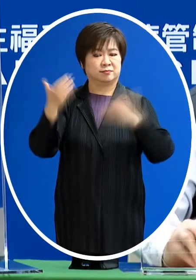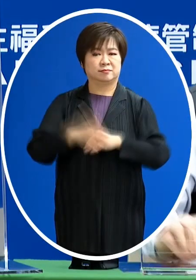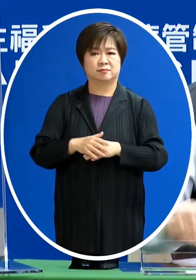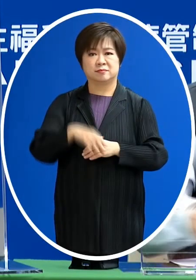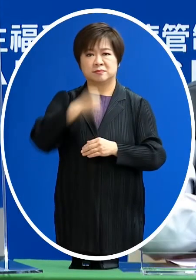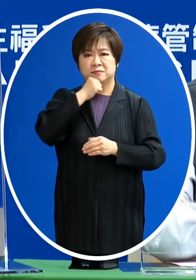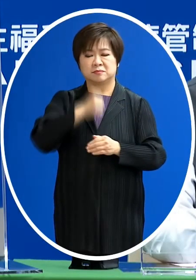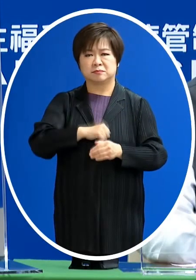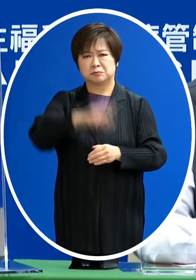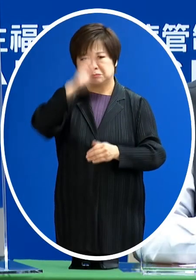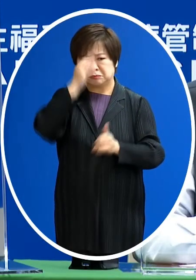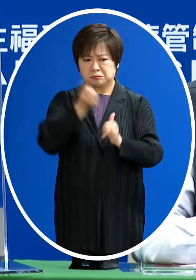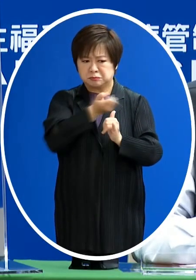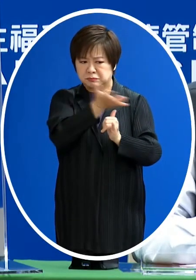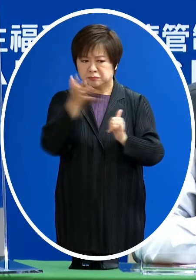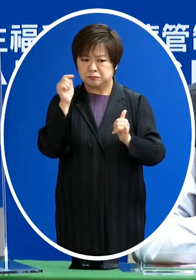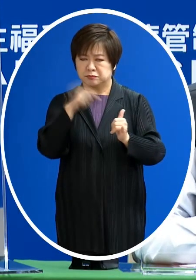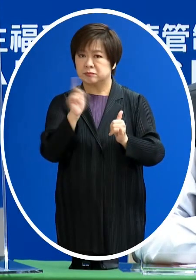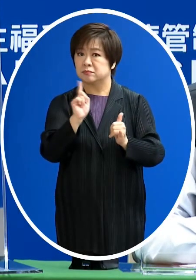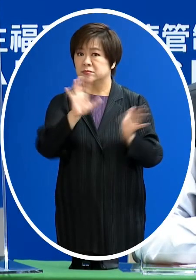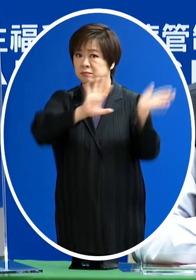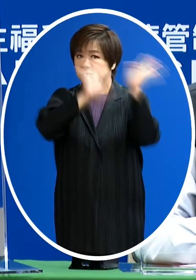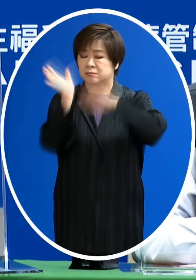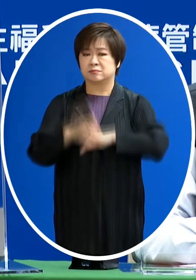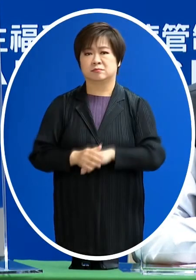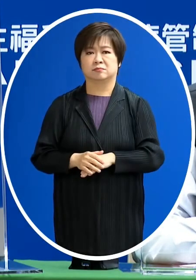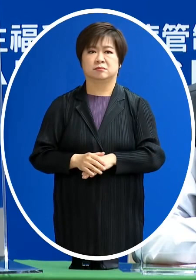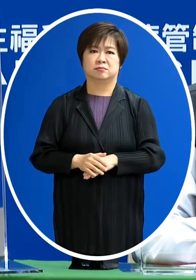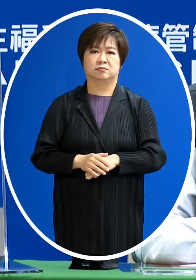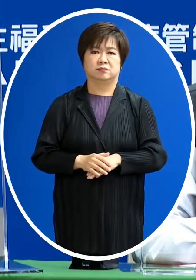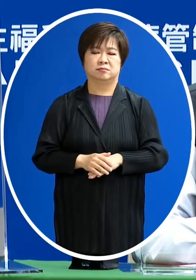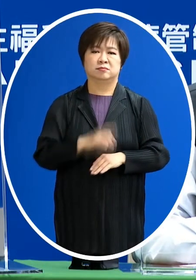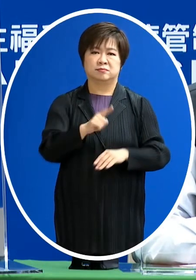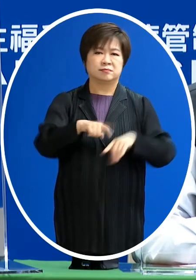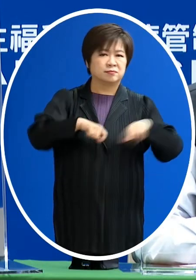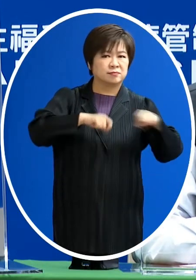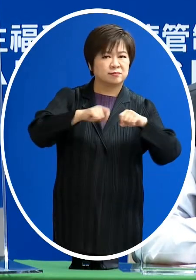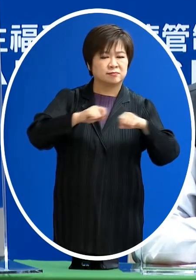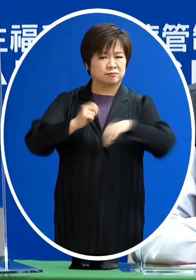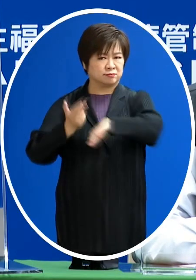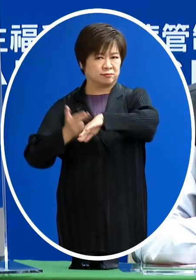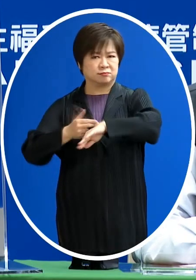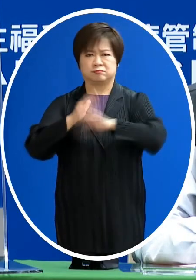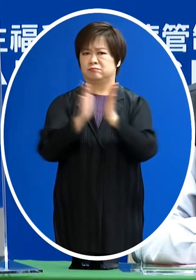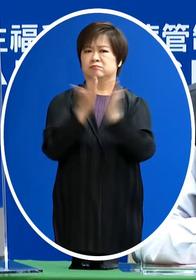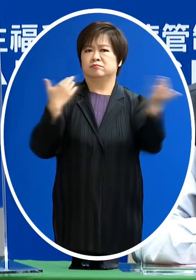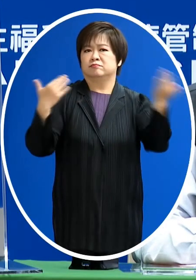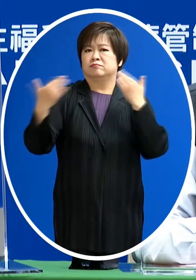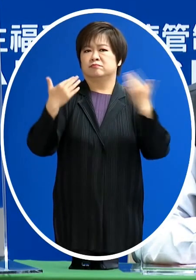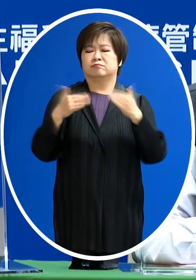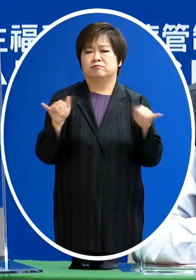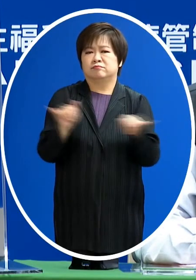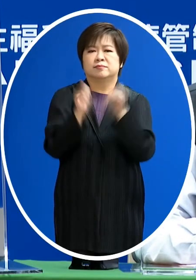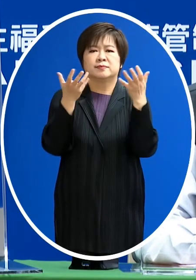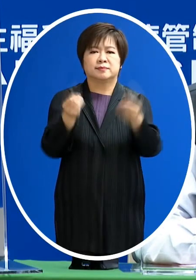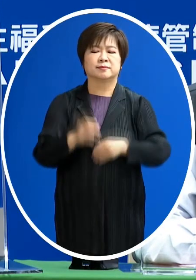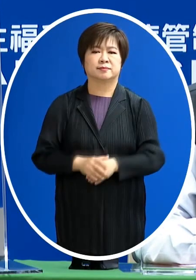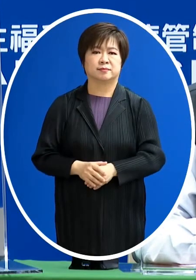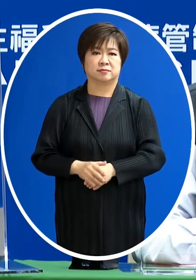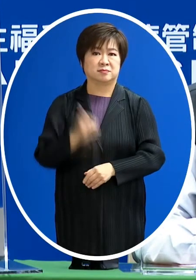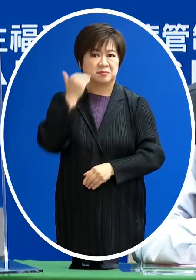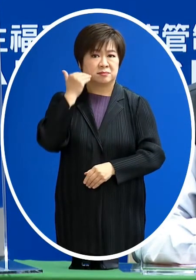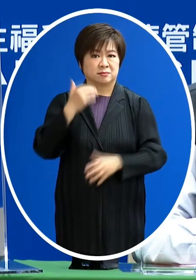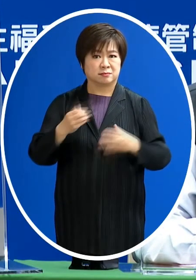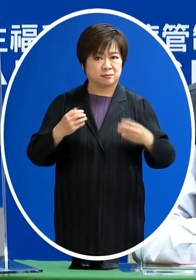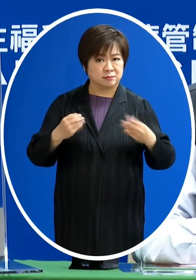的影響到底怎麼樣所以我們這個戰略戰術沒有矛盾 而且是很清楚那可能就是說 如果